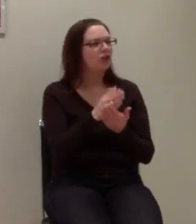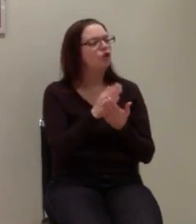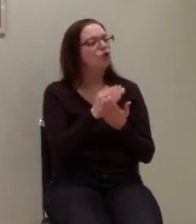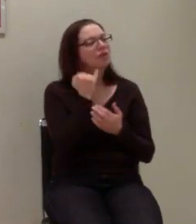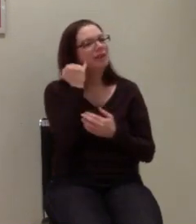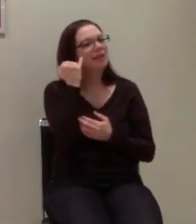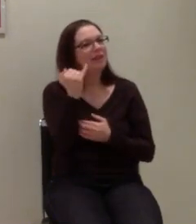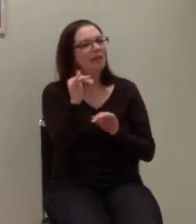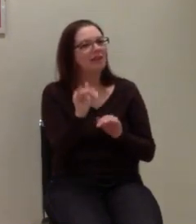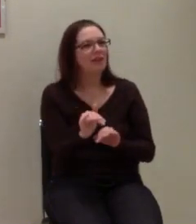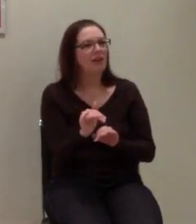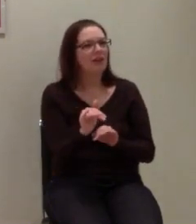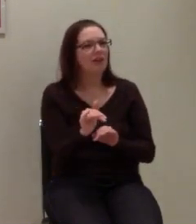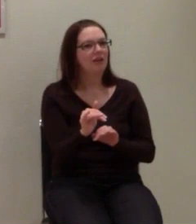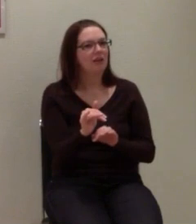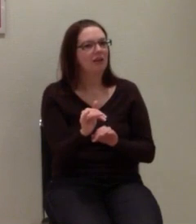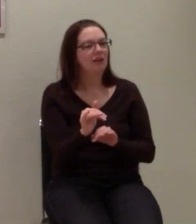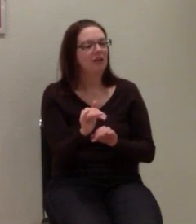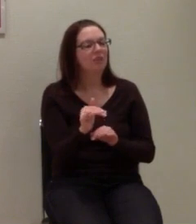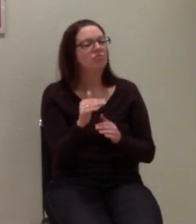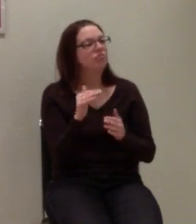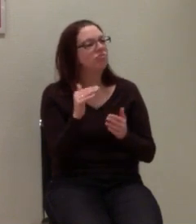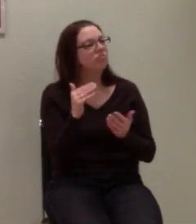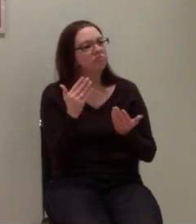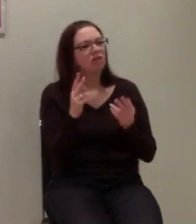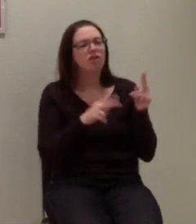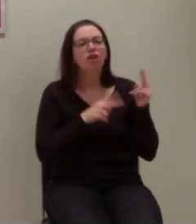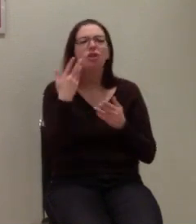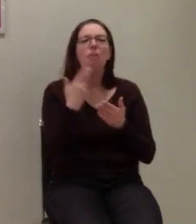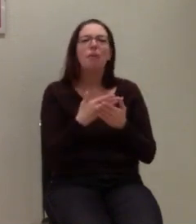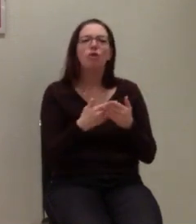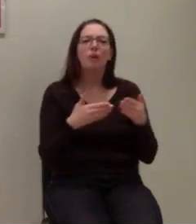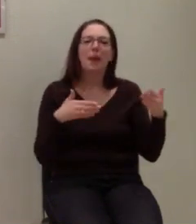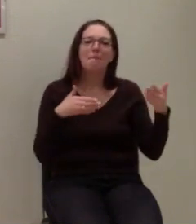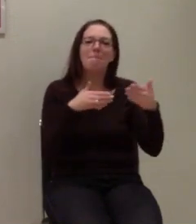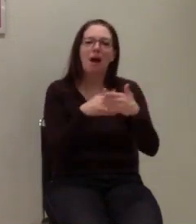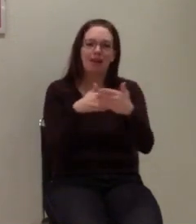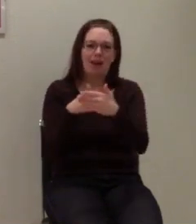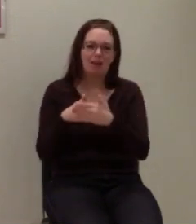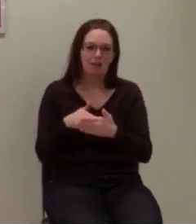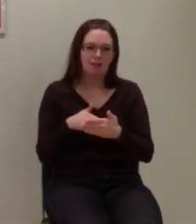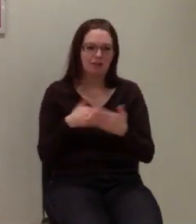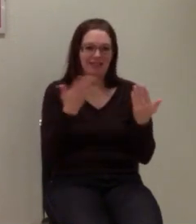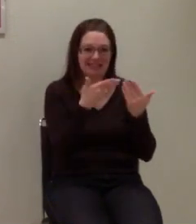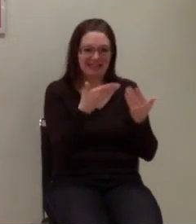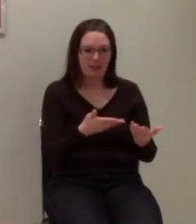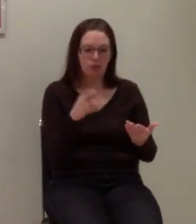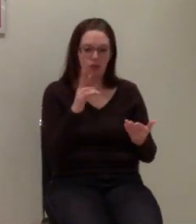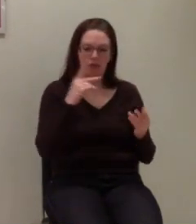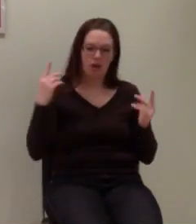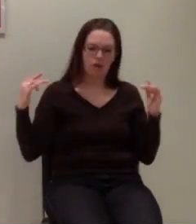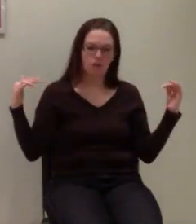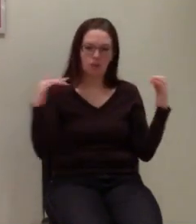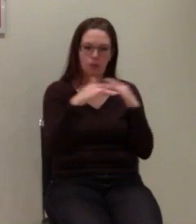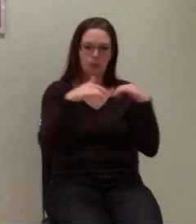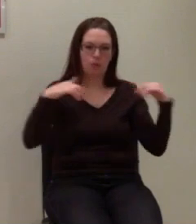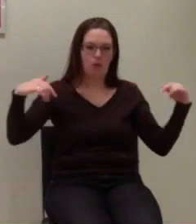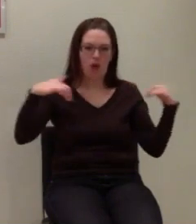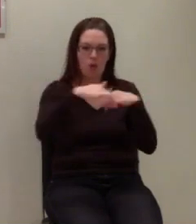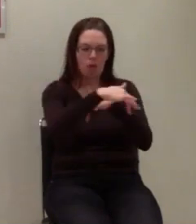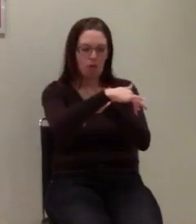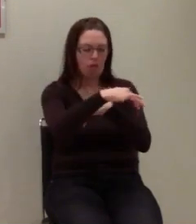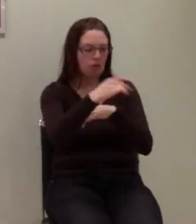an Infoständen Beispiele für Barrieren aufgebaut werden, sodass die Leute, die dran vorbeilaufen, das praktisch auch mal selbst